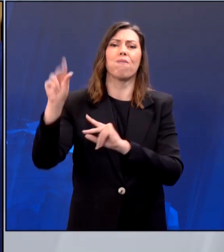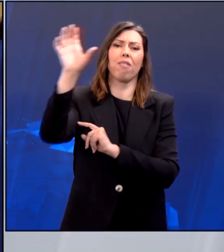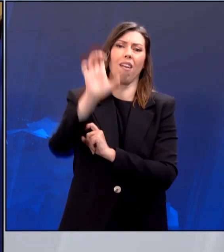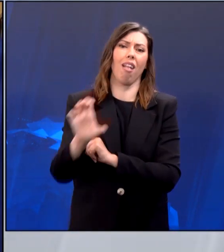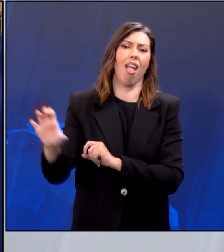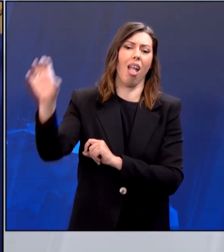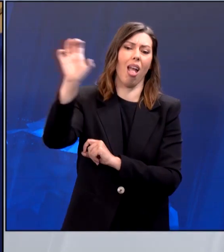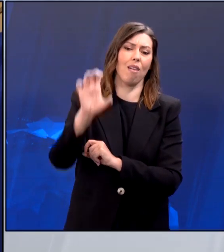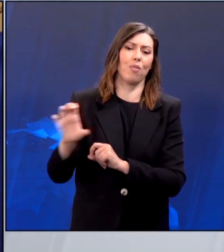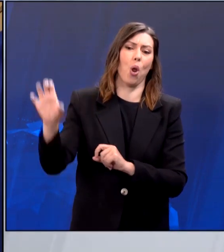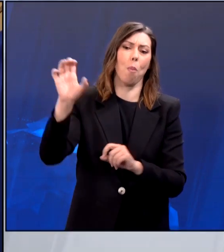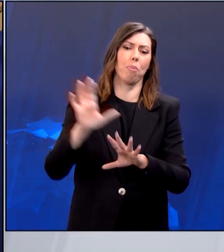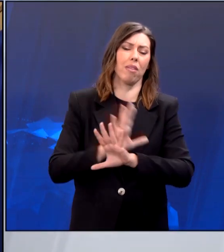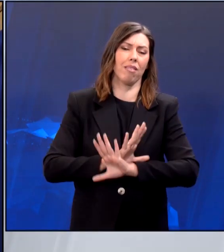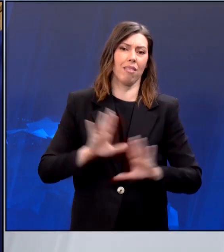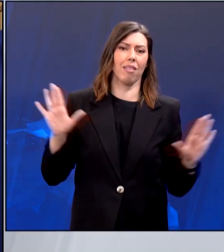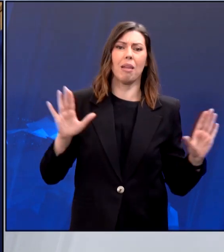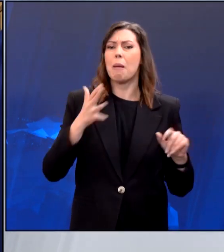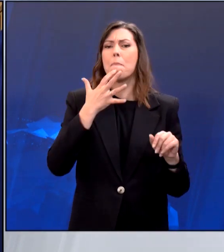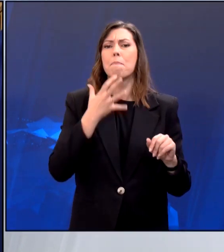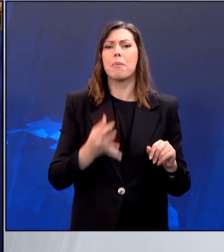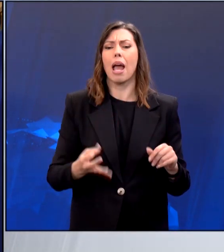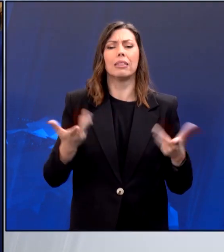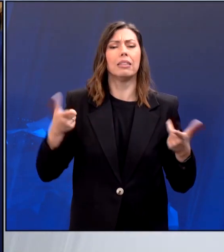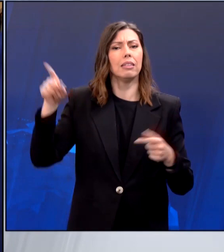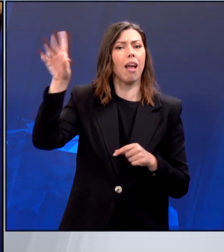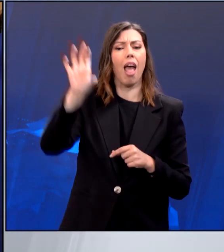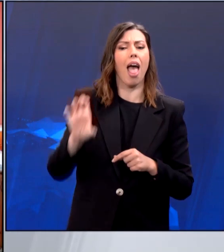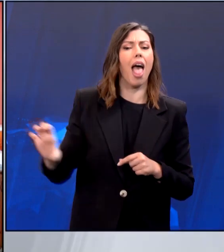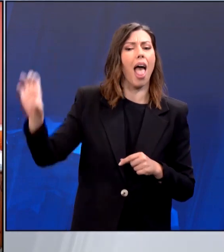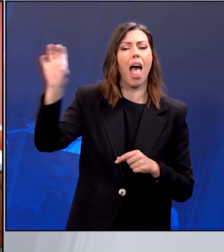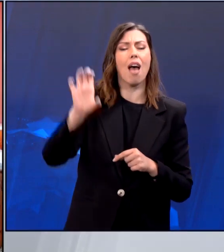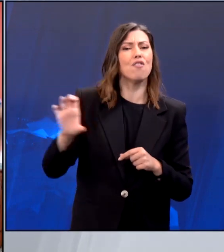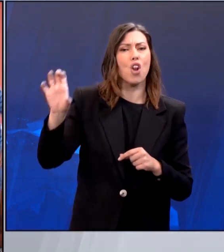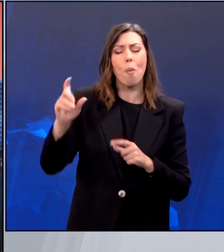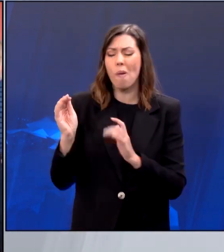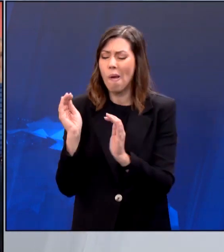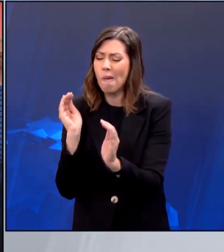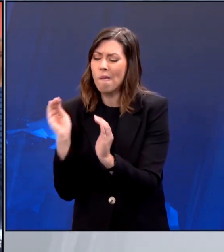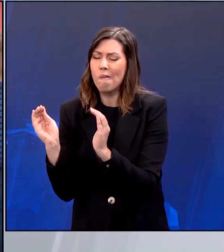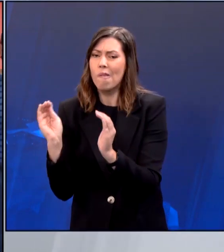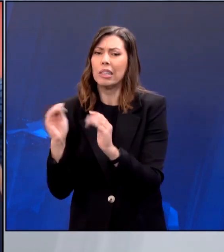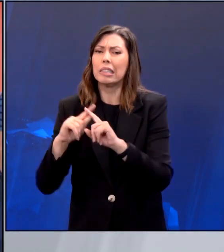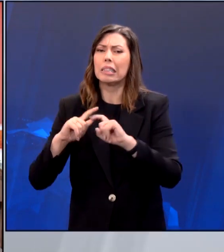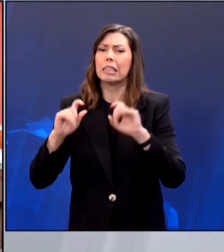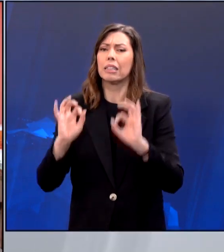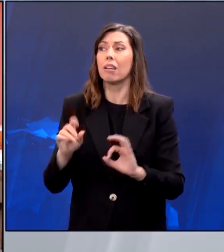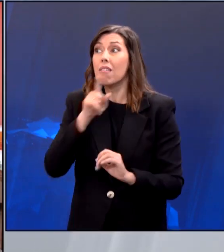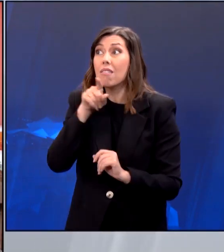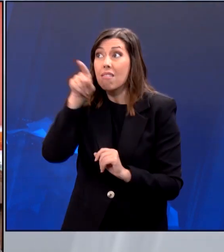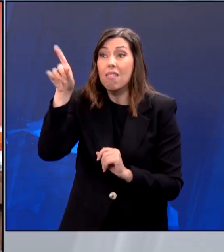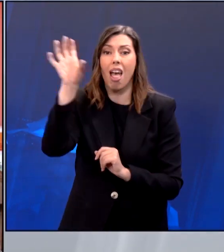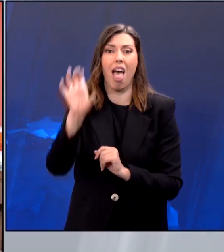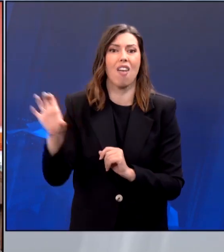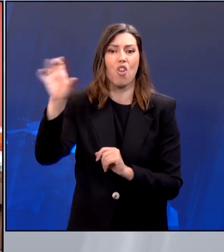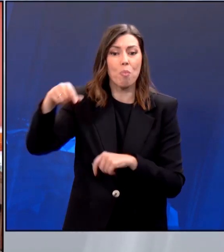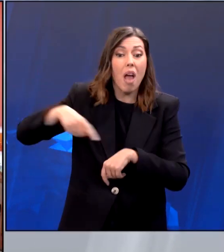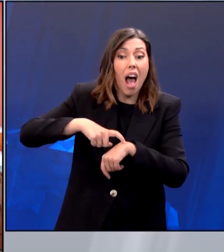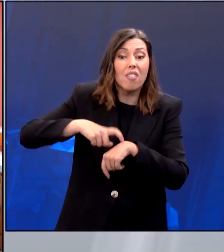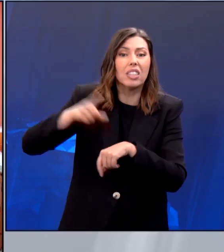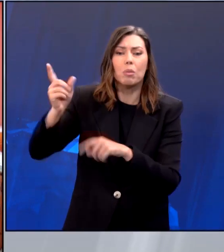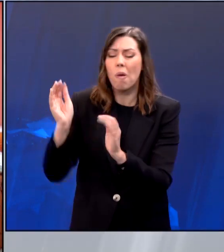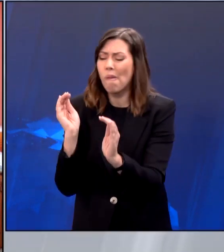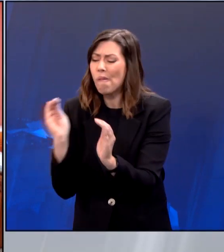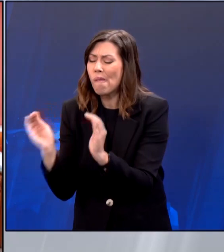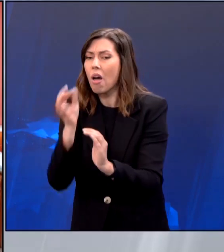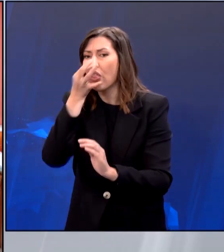που βάζει όρκους στην Ευρωπαϊκή Ένωση, αλλά την Ευρωπαϊκή Ένωση αυτή για την οποία συζητάμε, δηλαδή την